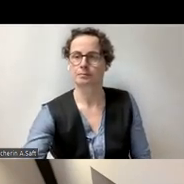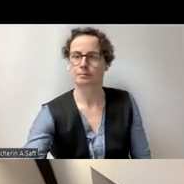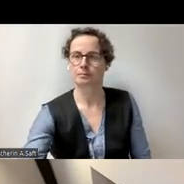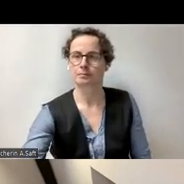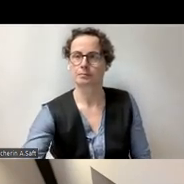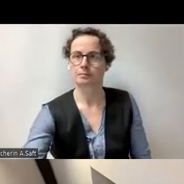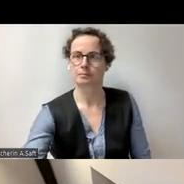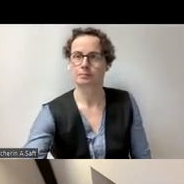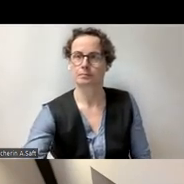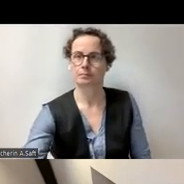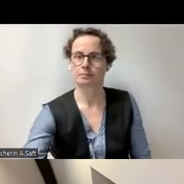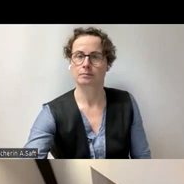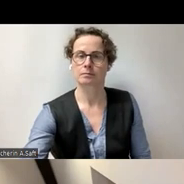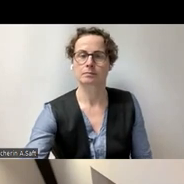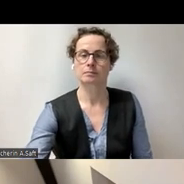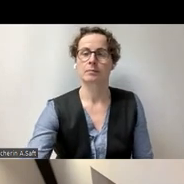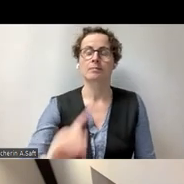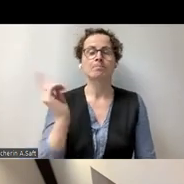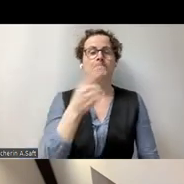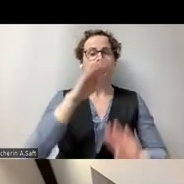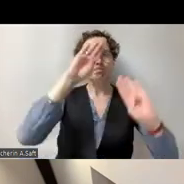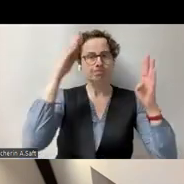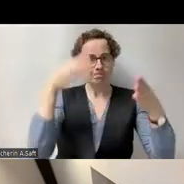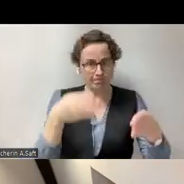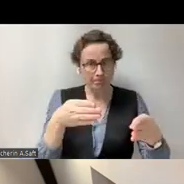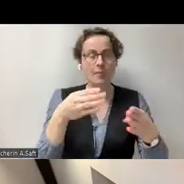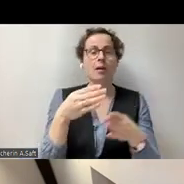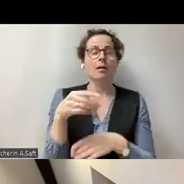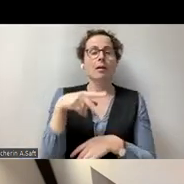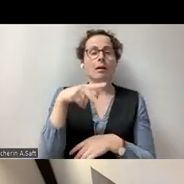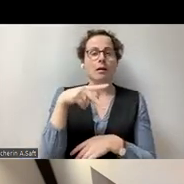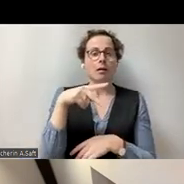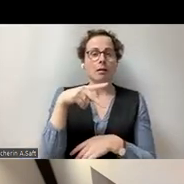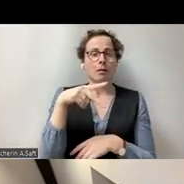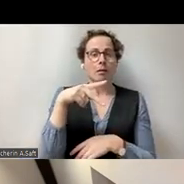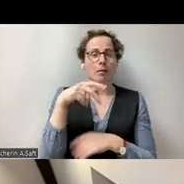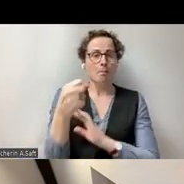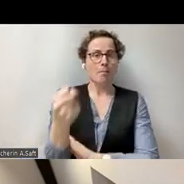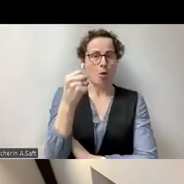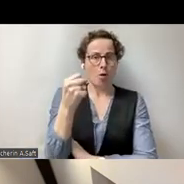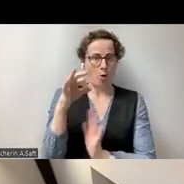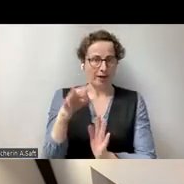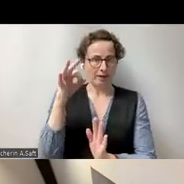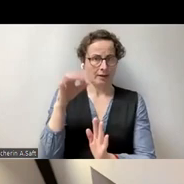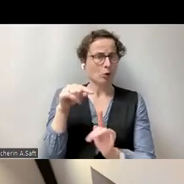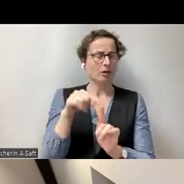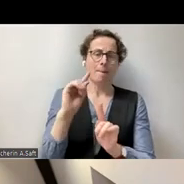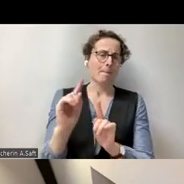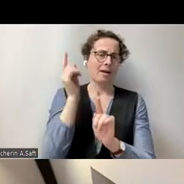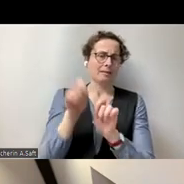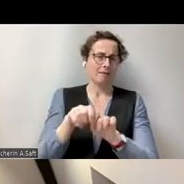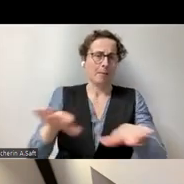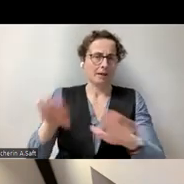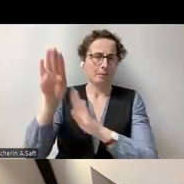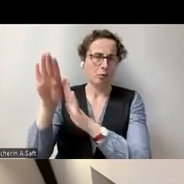meisten verbreiteten Versionen von Folien sind. Also es gibt andere.